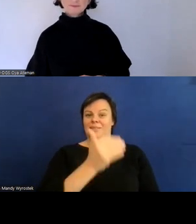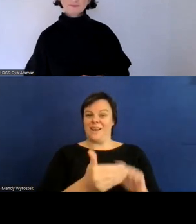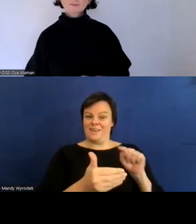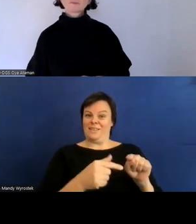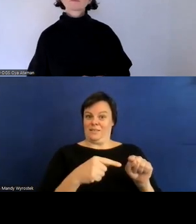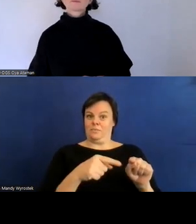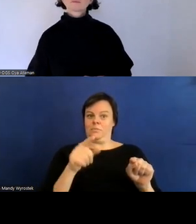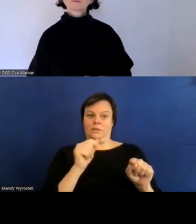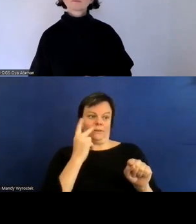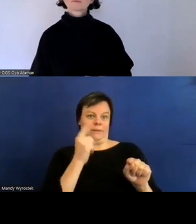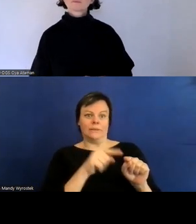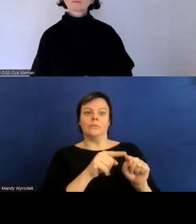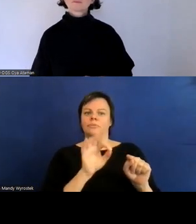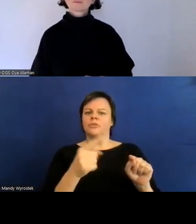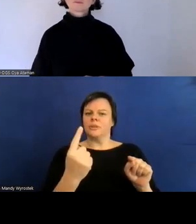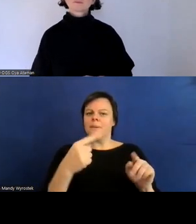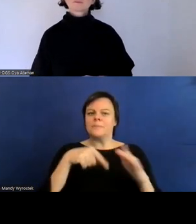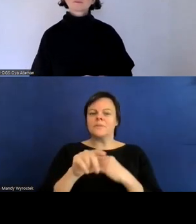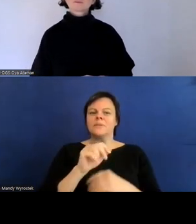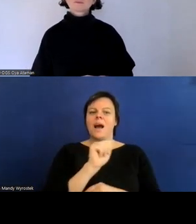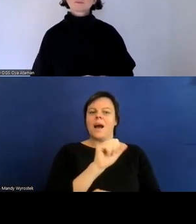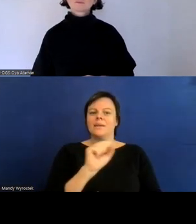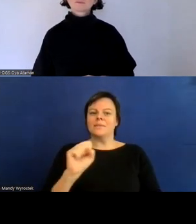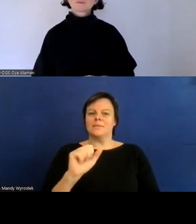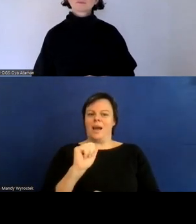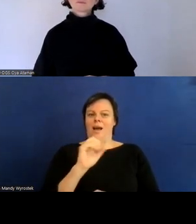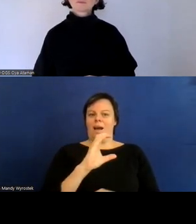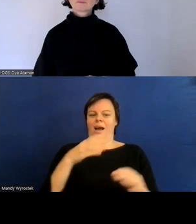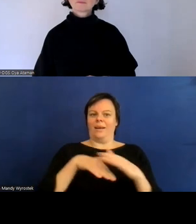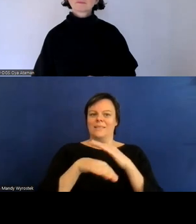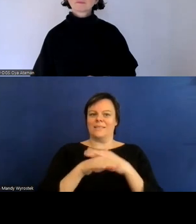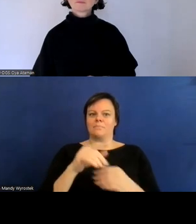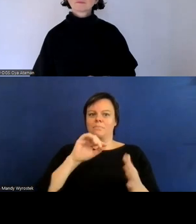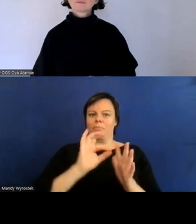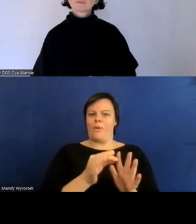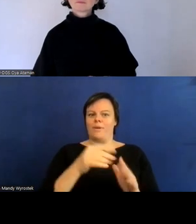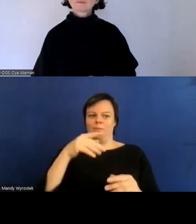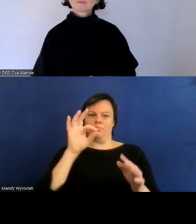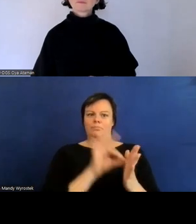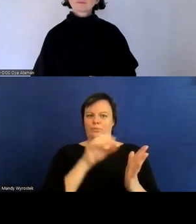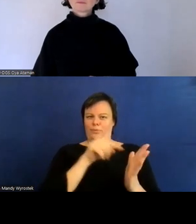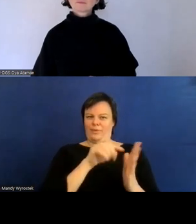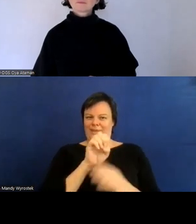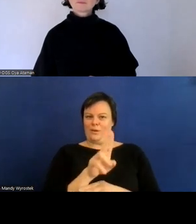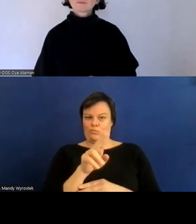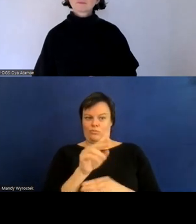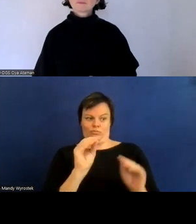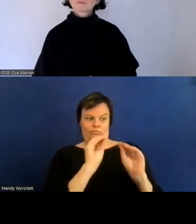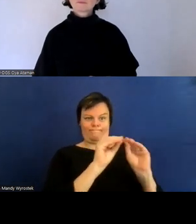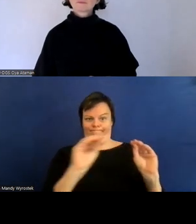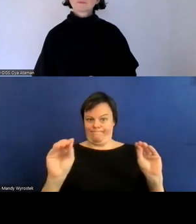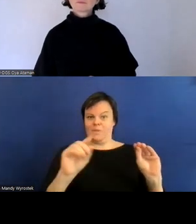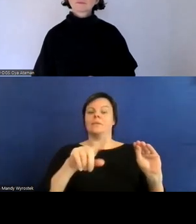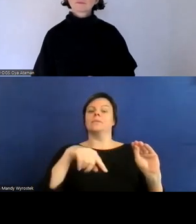punkt eu eingeben beziehungsweise natürlich indem sie über sämtliche suchmaschinen